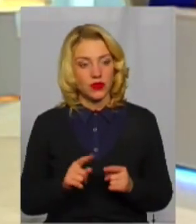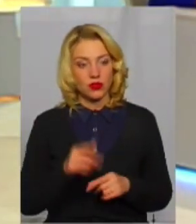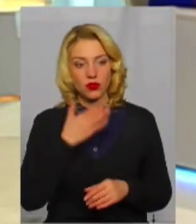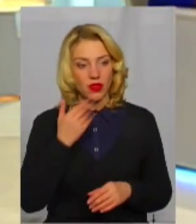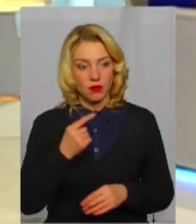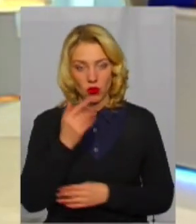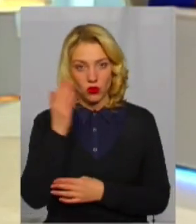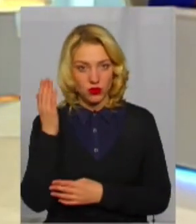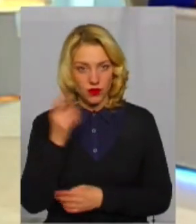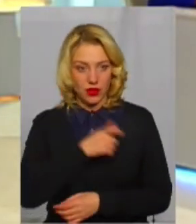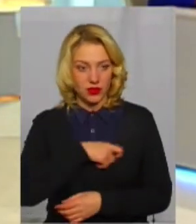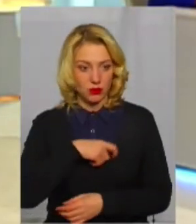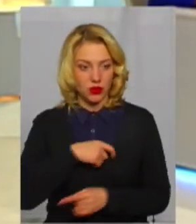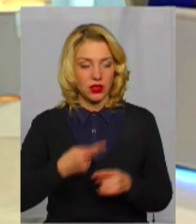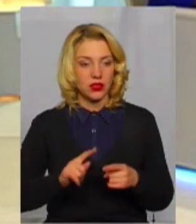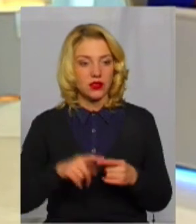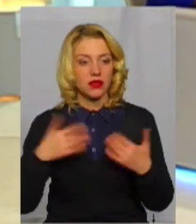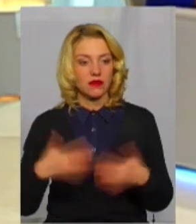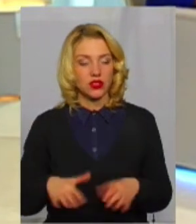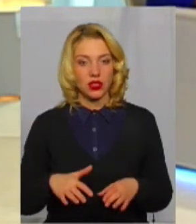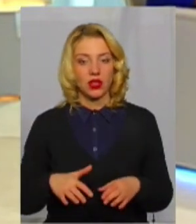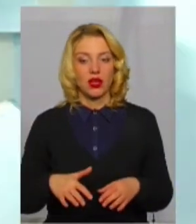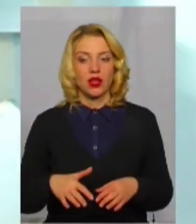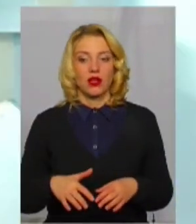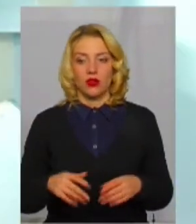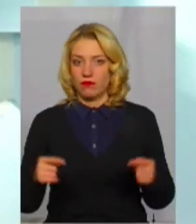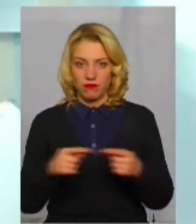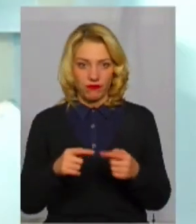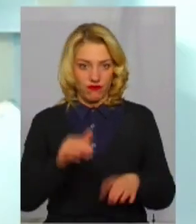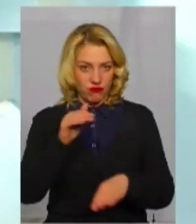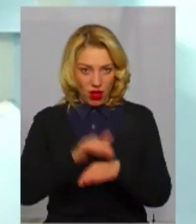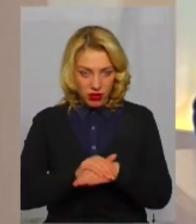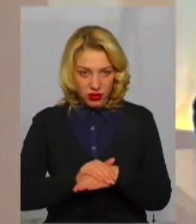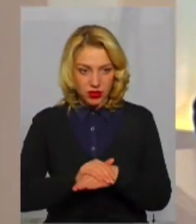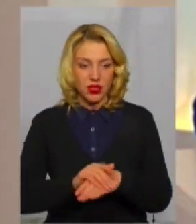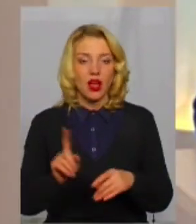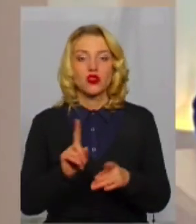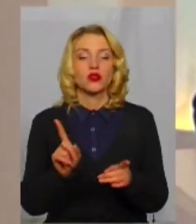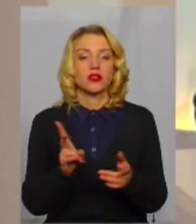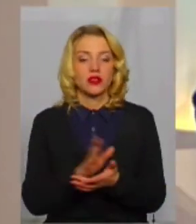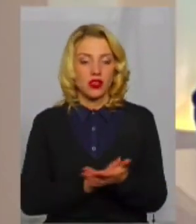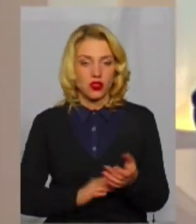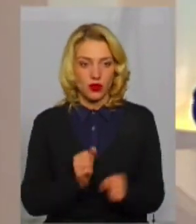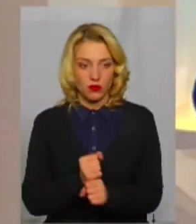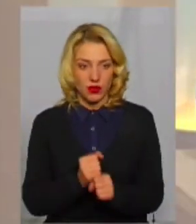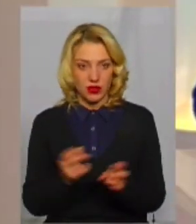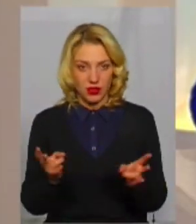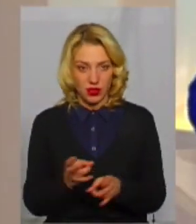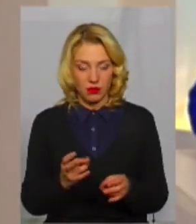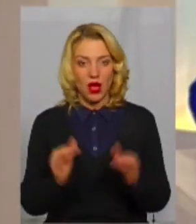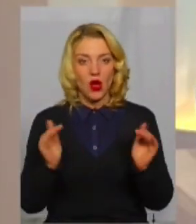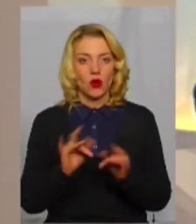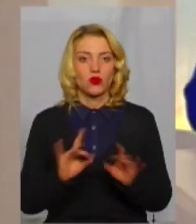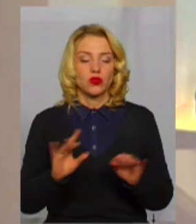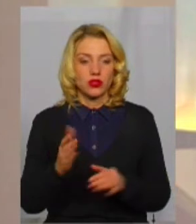проголосували депутати, це вже доконаний факт, це вже сталося, треба щось робити далі. І далі у сюжеті